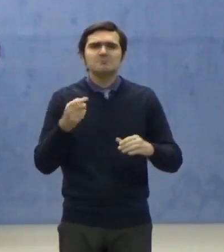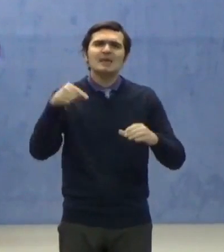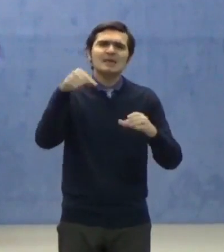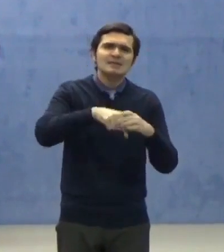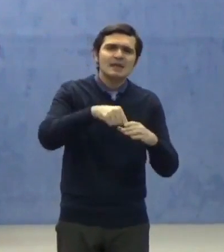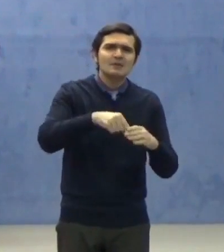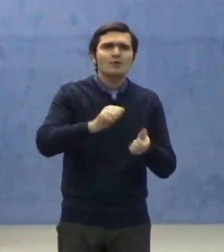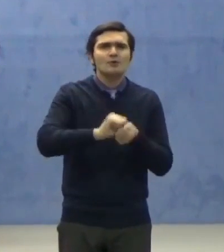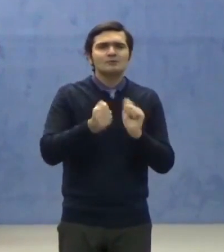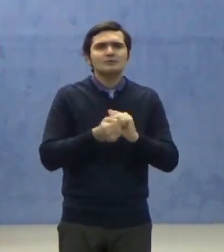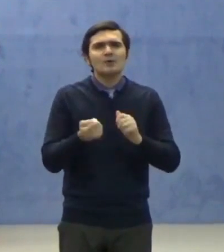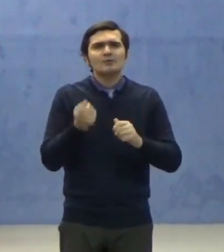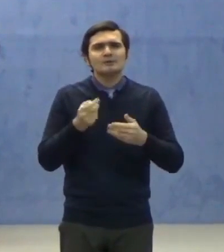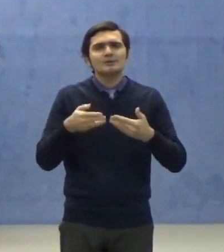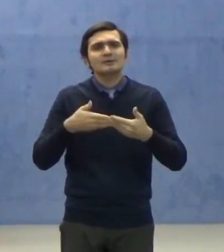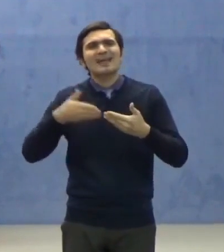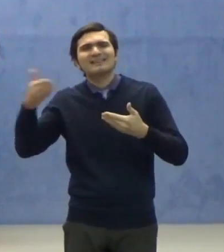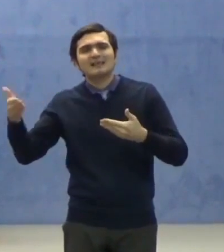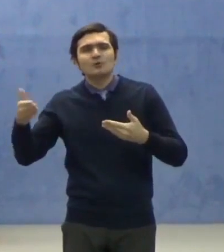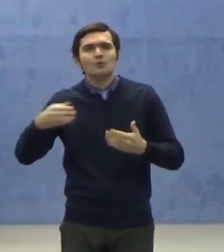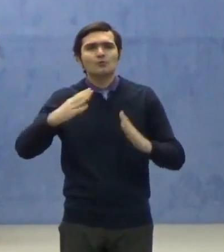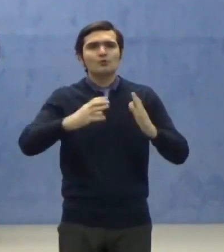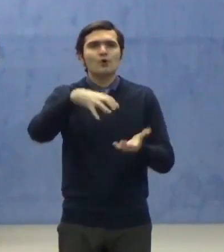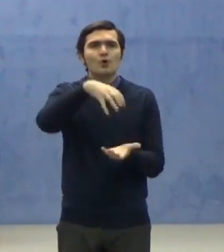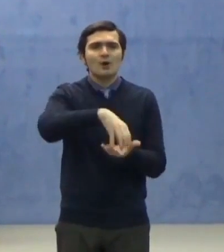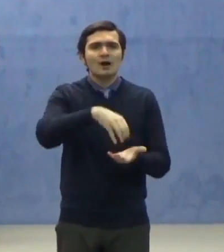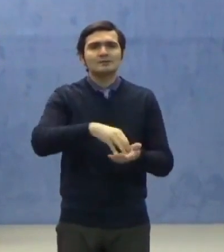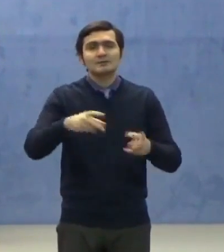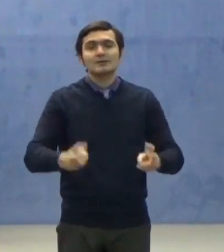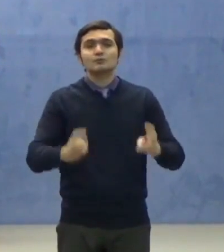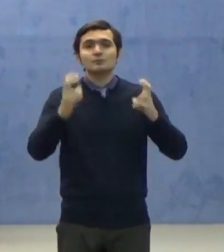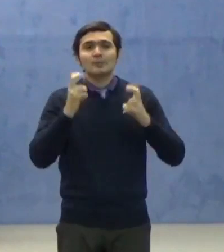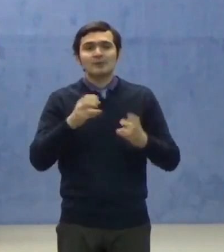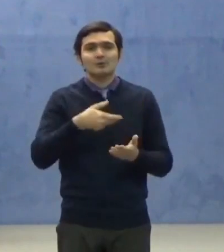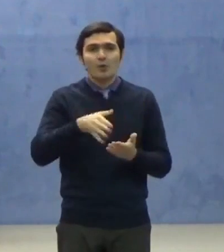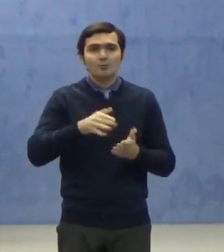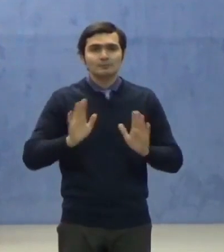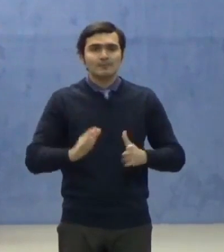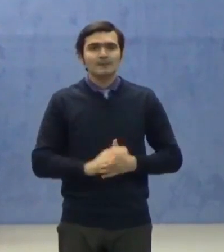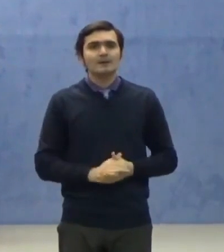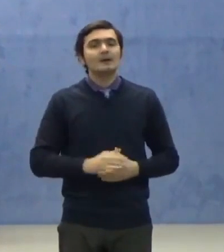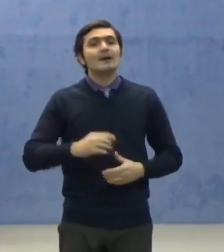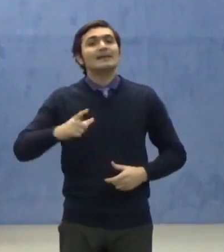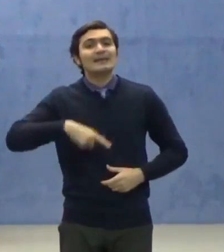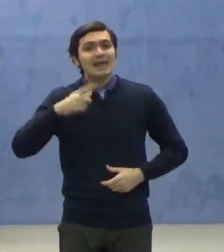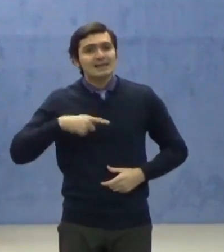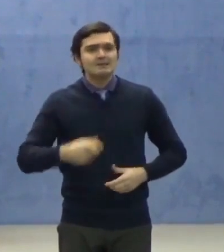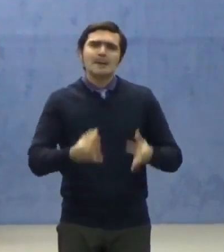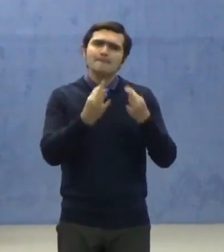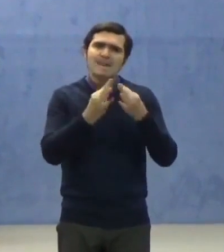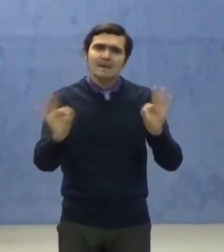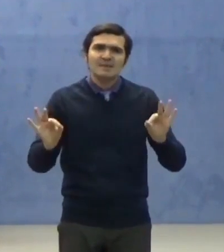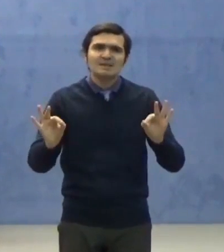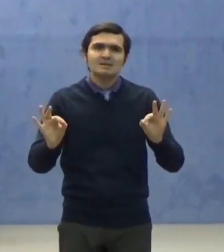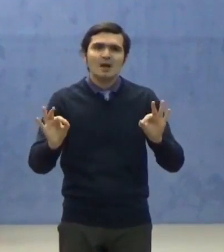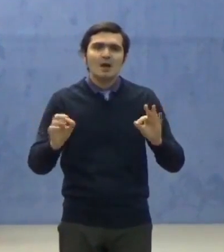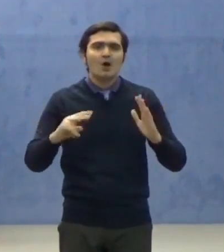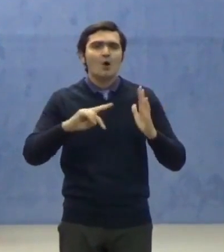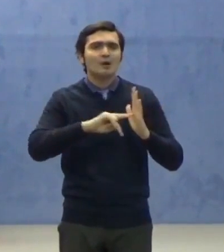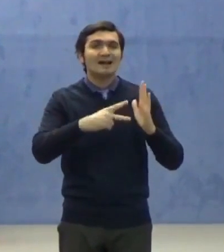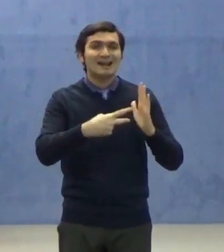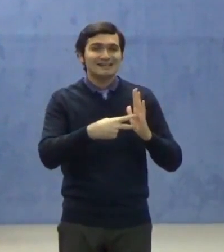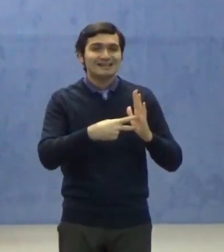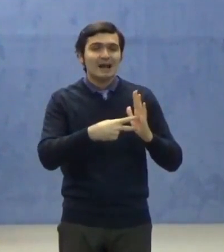sau exteriorul locației. Este permisă organizarea de către